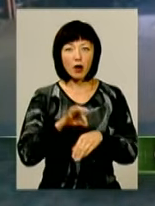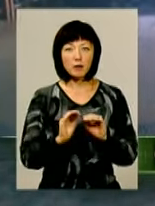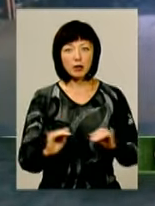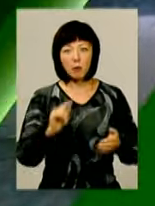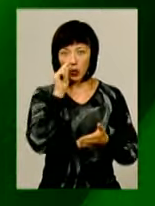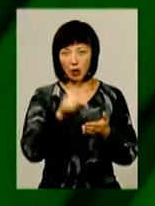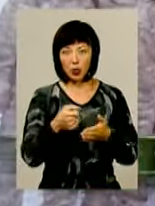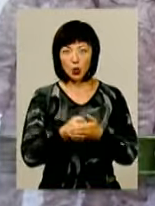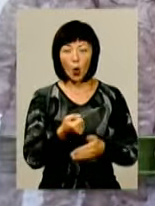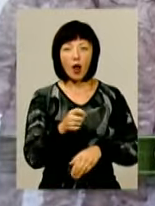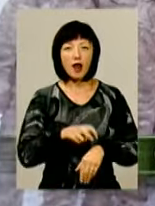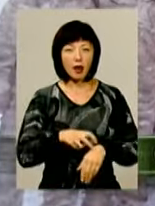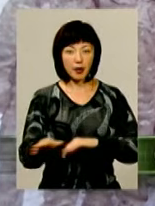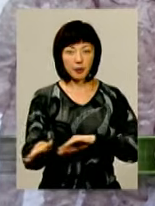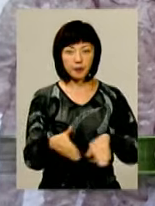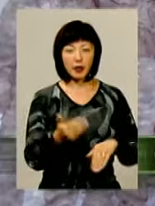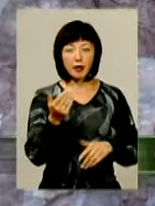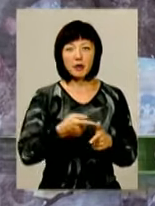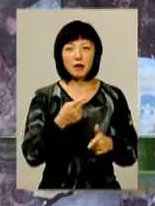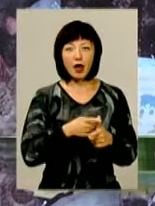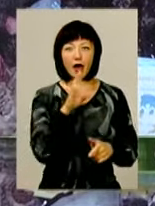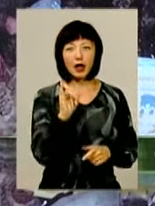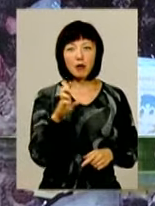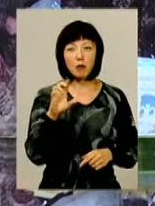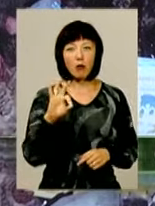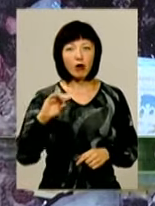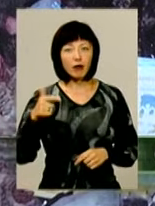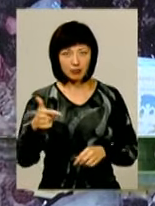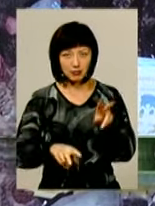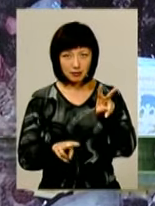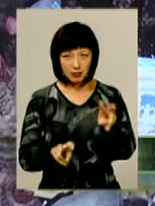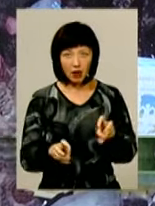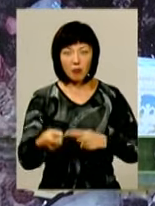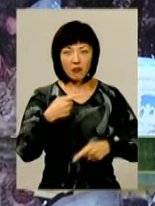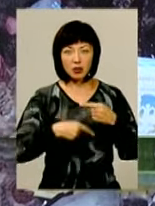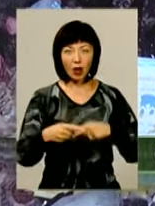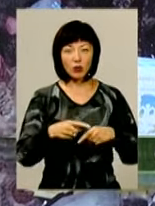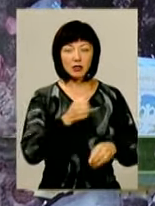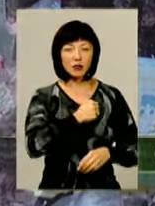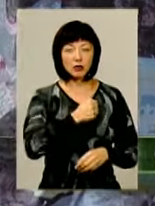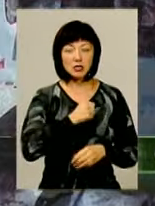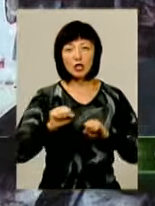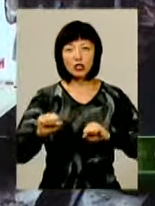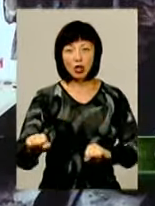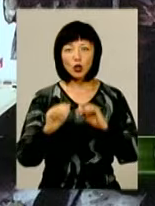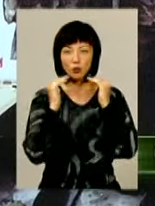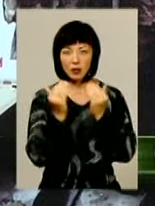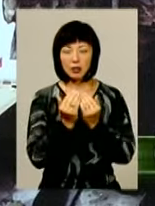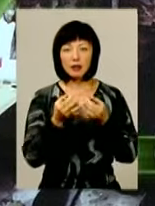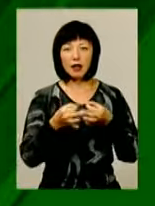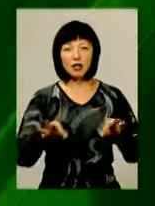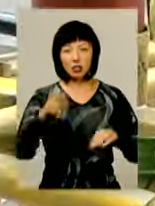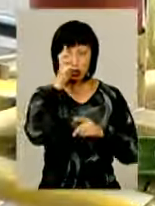лікаря. Їм ім'я – Кібург. Додому повертаються подоляни, котрі захищали суверенітет держави в найпекельніших точках України.